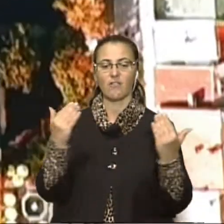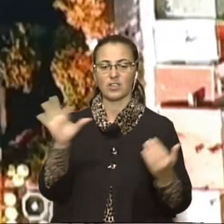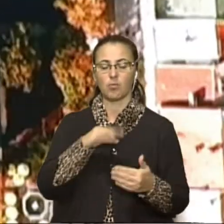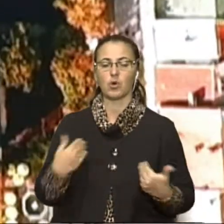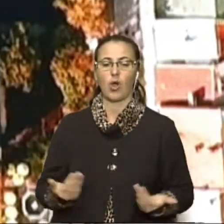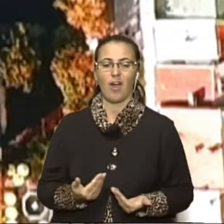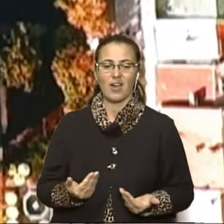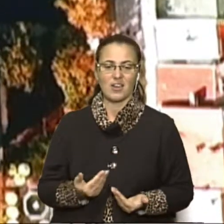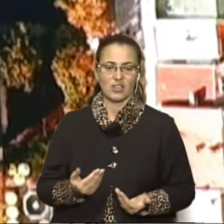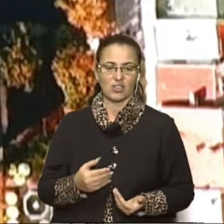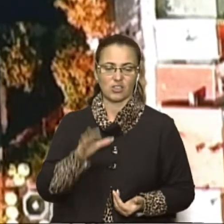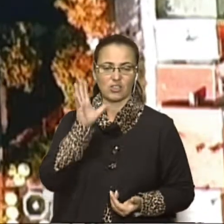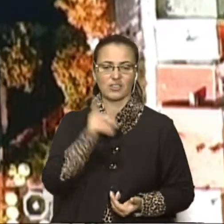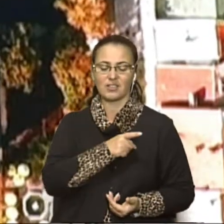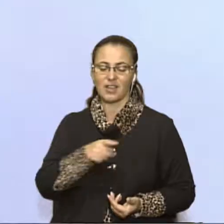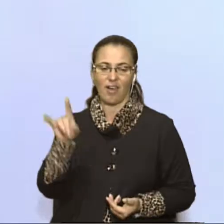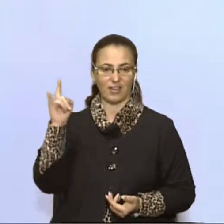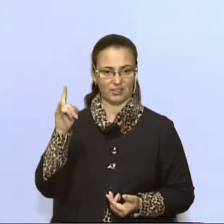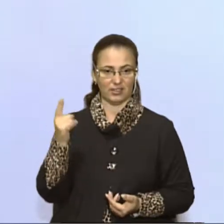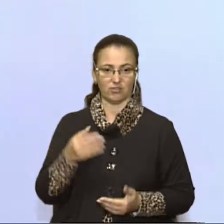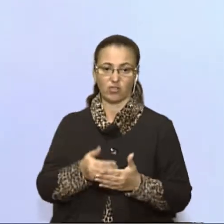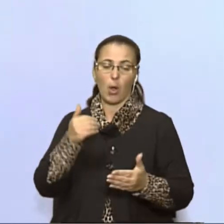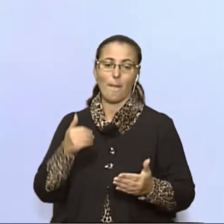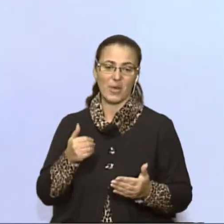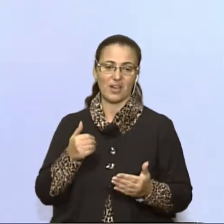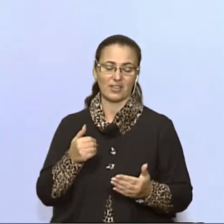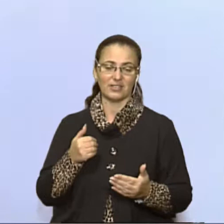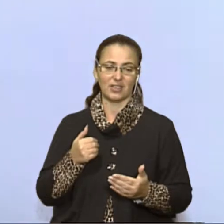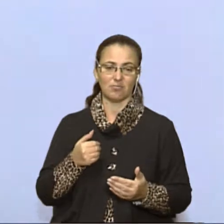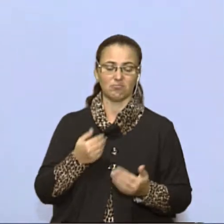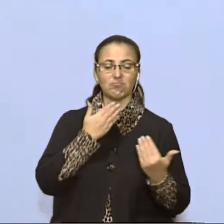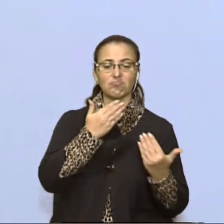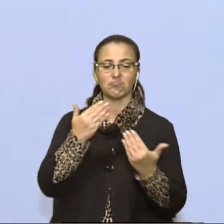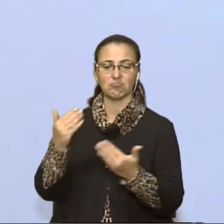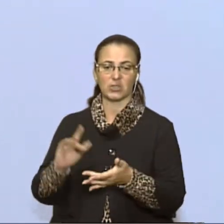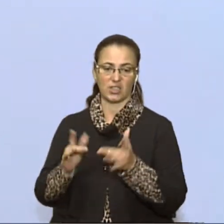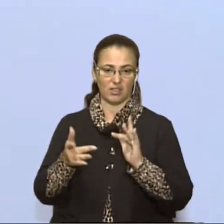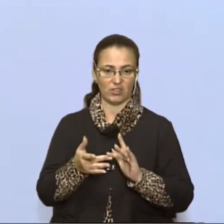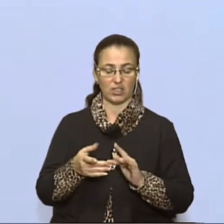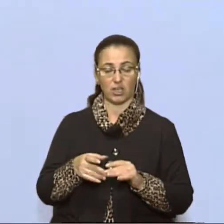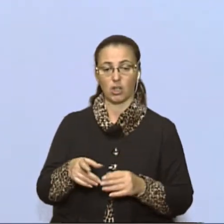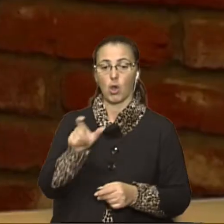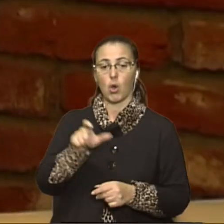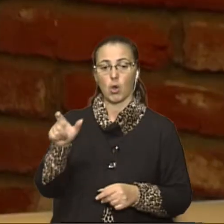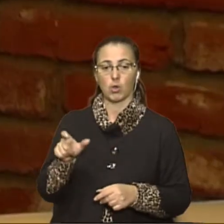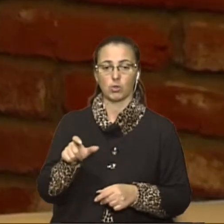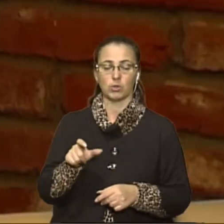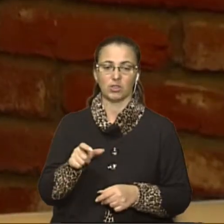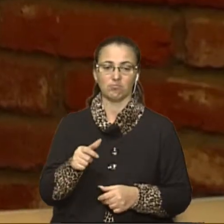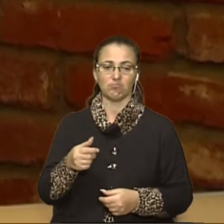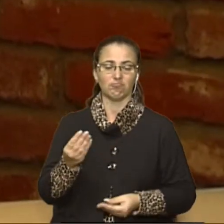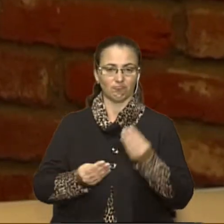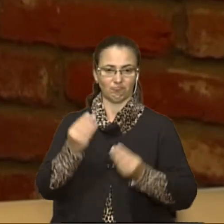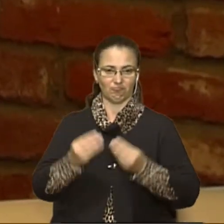Напередодні команда музею в інтернеті провела онлайн-упитування, де користувачі проходили онлайн-гру, аби згадати про своє дитинство у